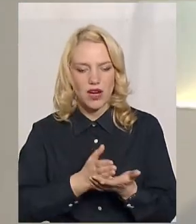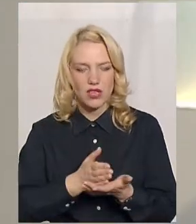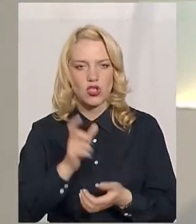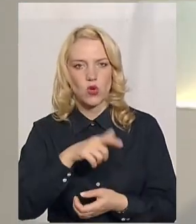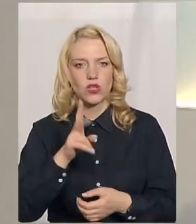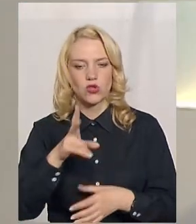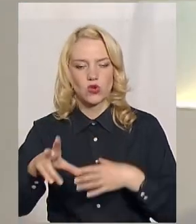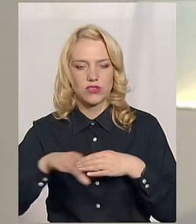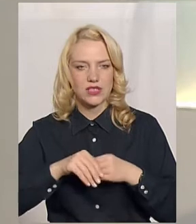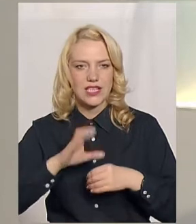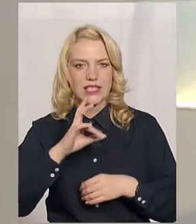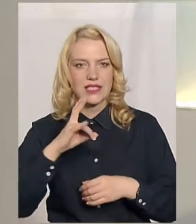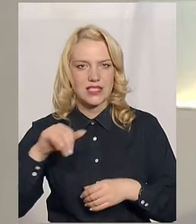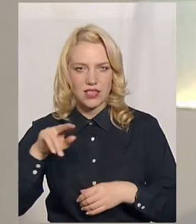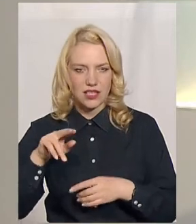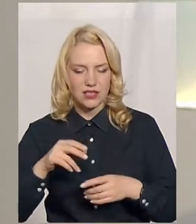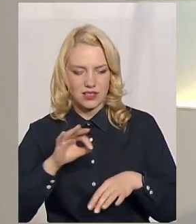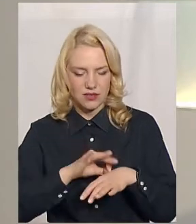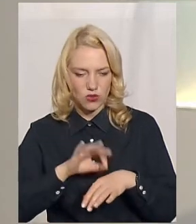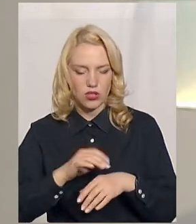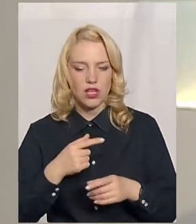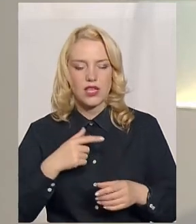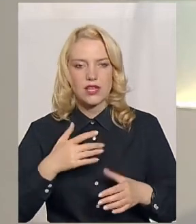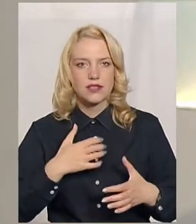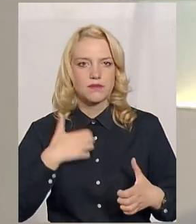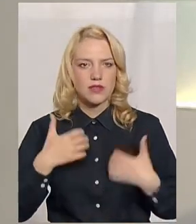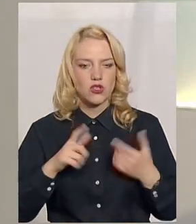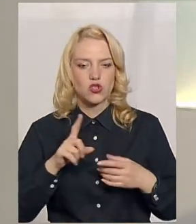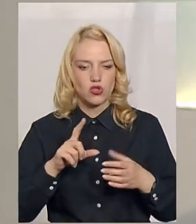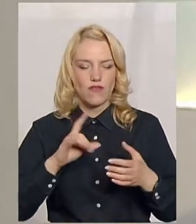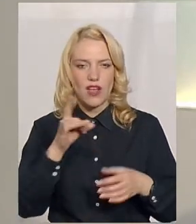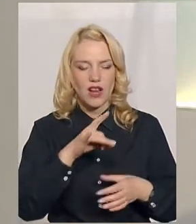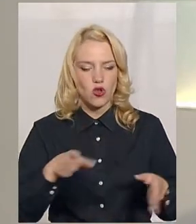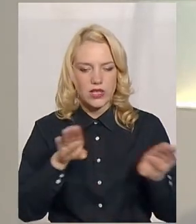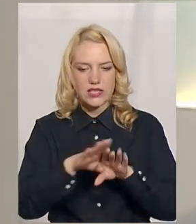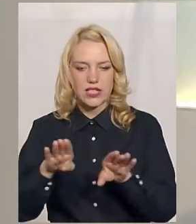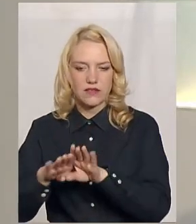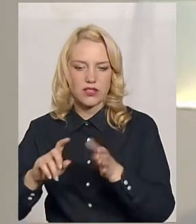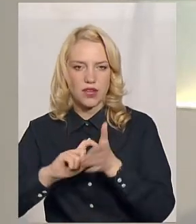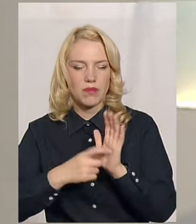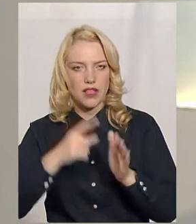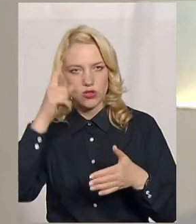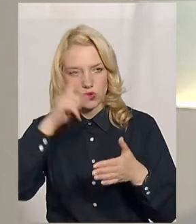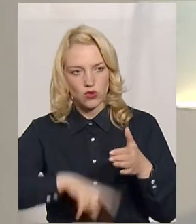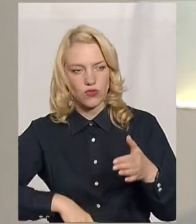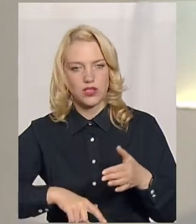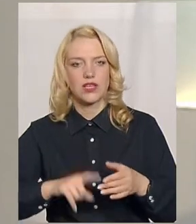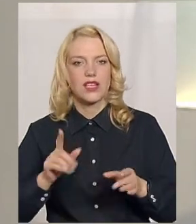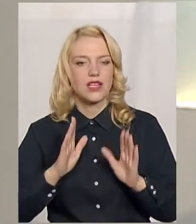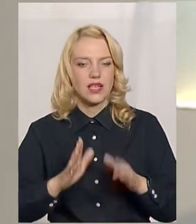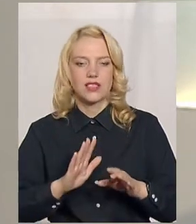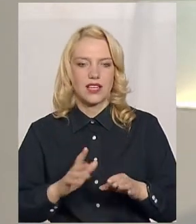в ВІЛ, Сніжана Стрілець, занепокоєна, що в районах закриваються кабінети довіри, і не тільки цим. Про це вона розповіла